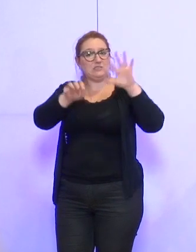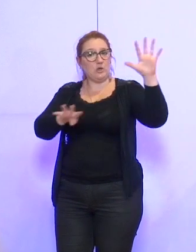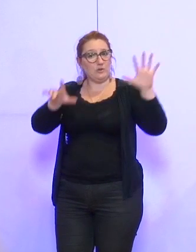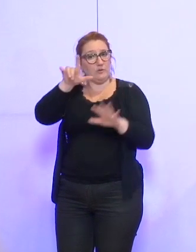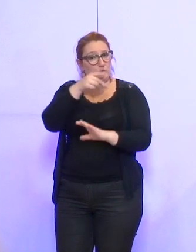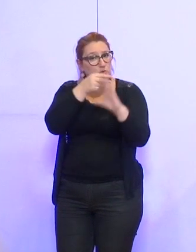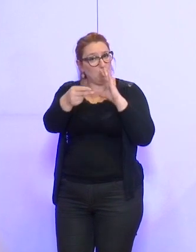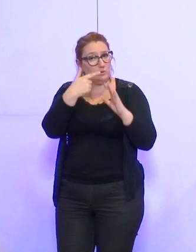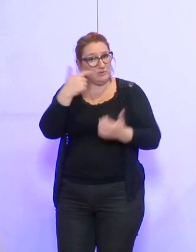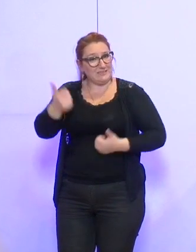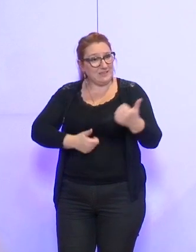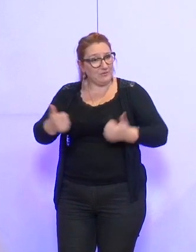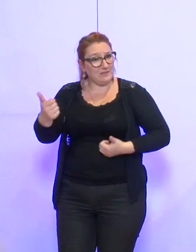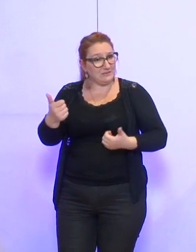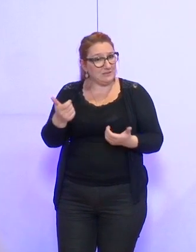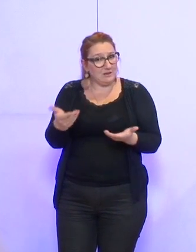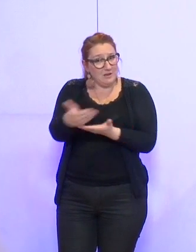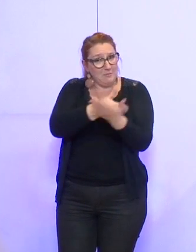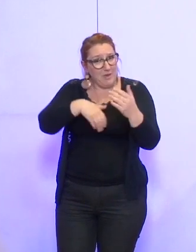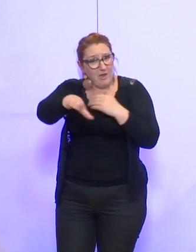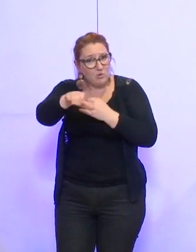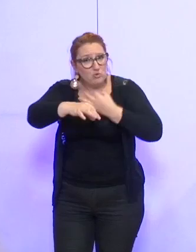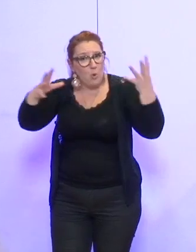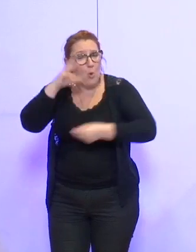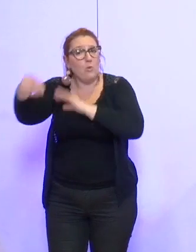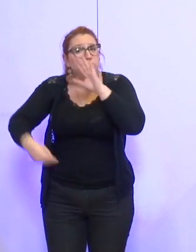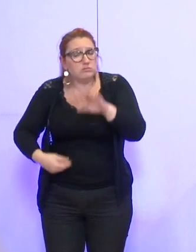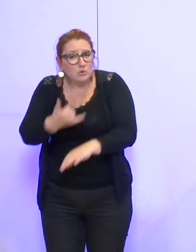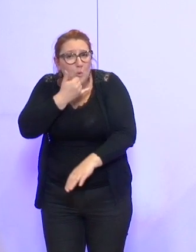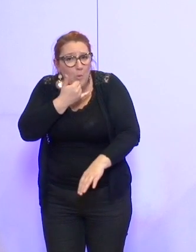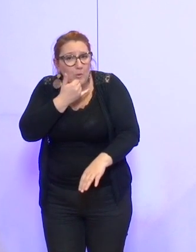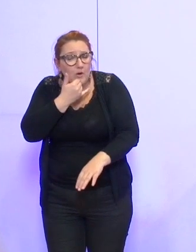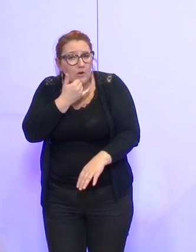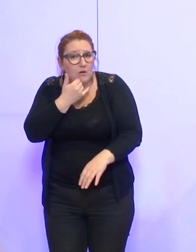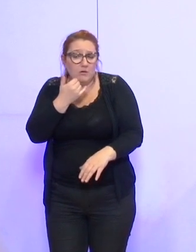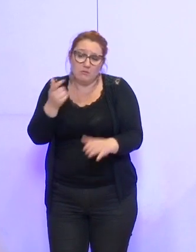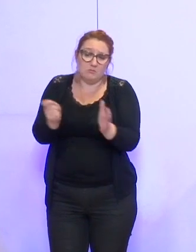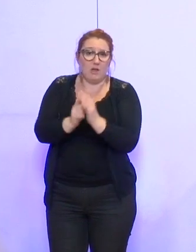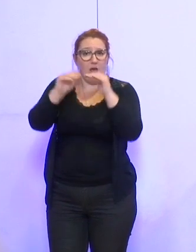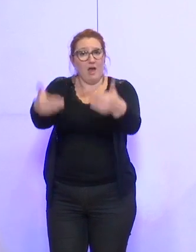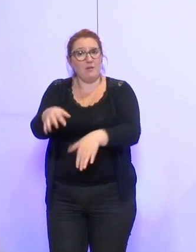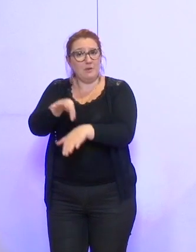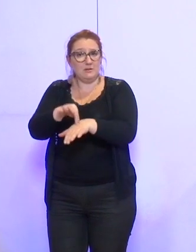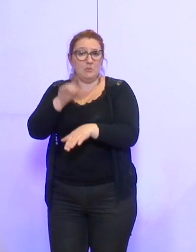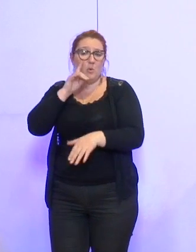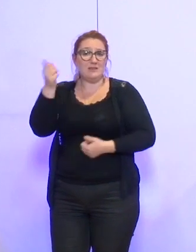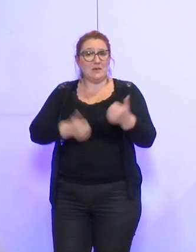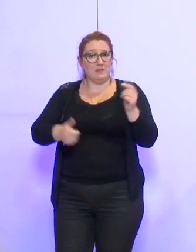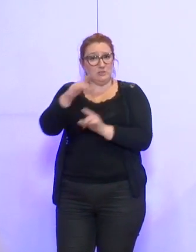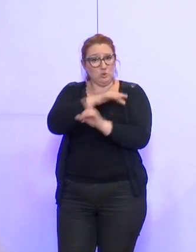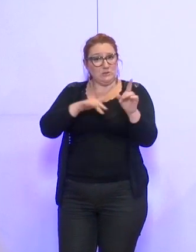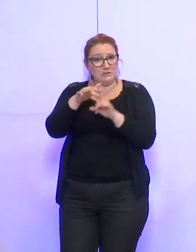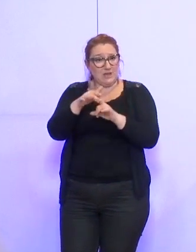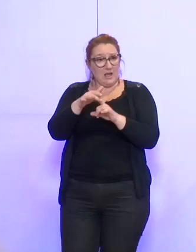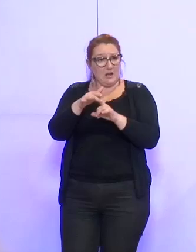est-ce que cela veut dire que les services l'ont payé, l'ont trop payé ou l'ont payé à tort pendant cet arrêt maladie ? Parce qu'effectivement, constater que le service social ne lui permet pas de